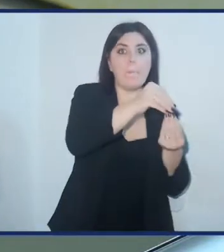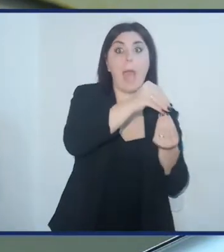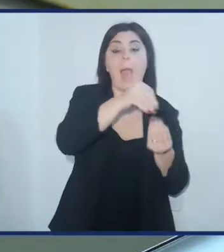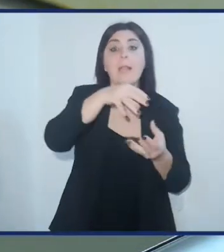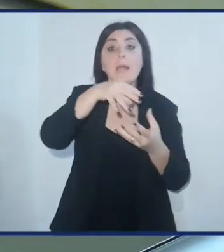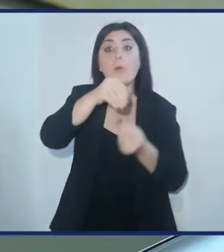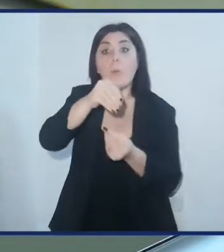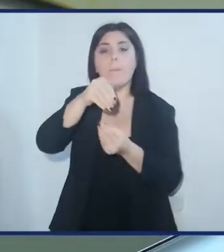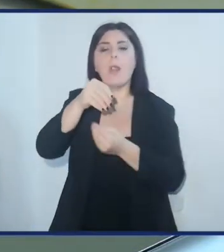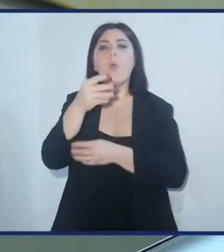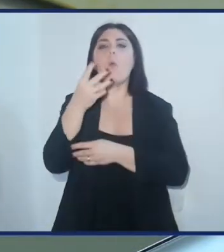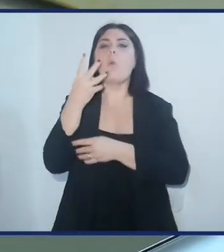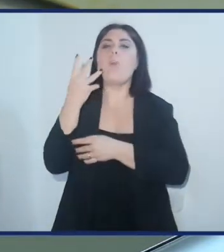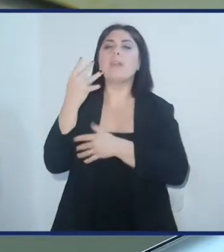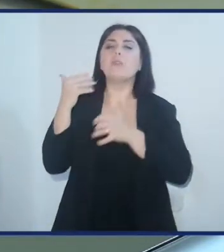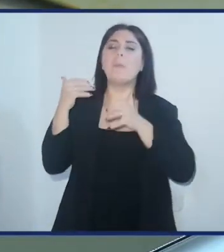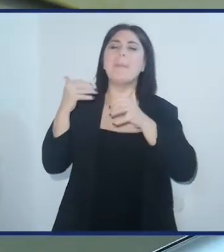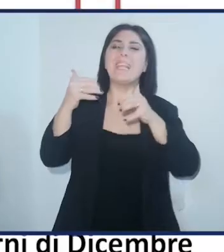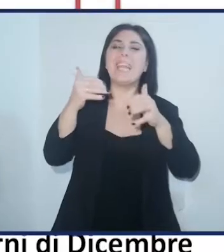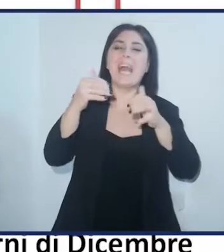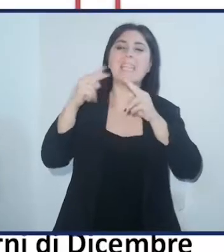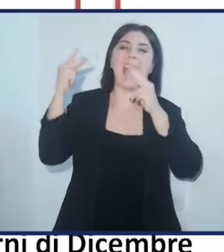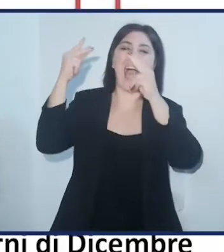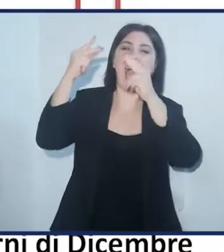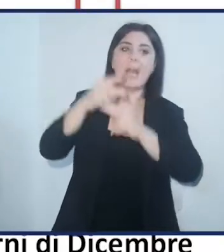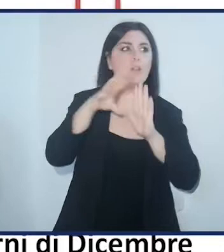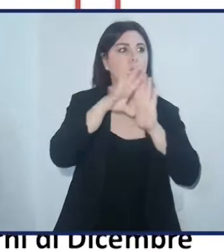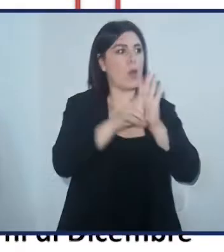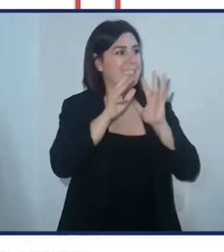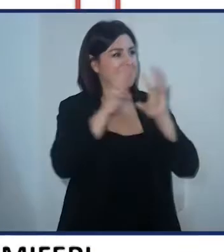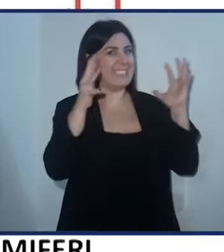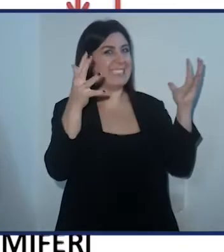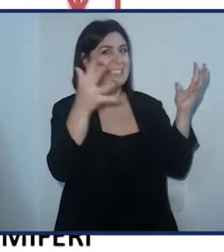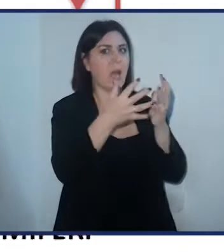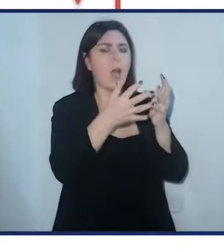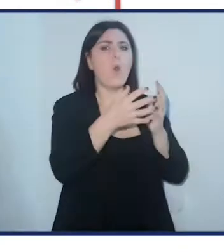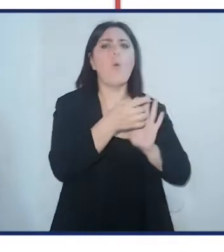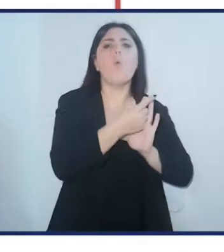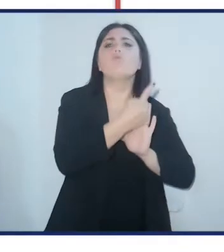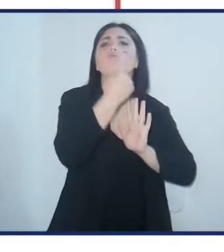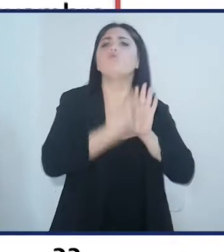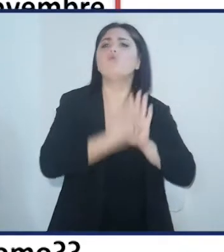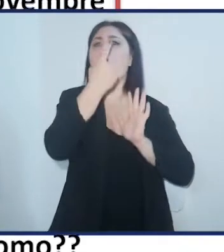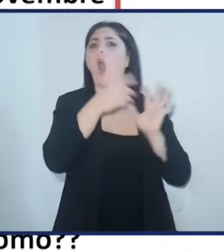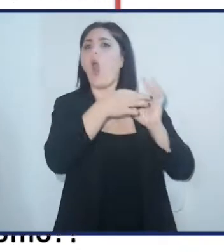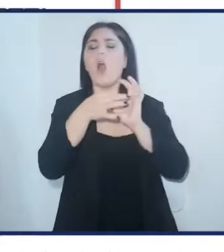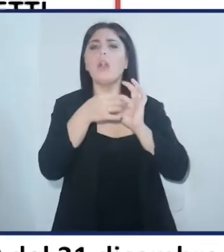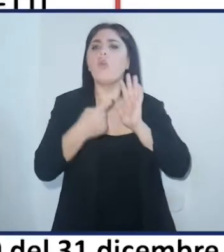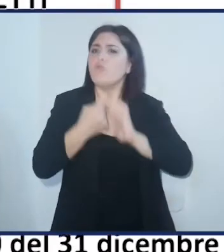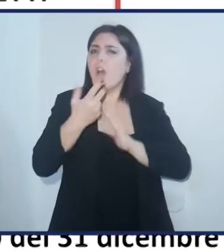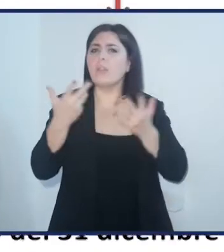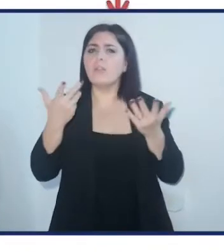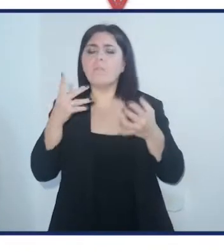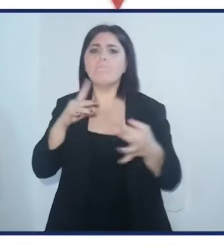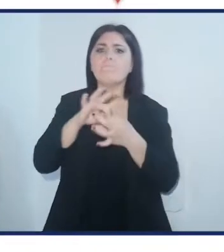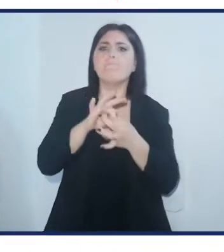raggruppare i 4 miliardi di anni della storia della terra in un solo anno, ogni giorno di questo anno